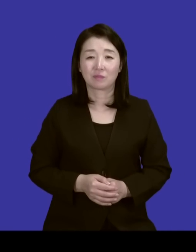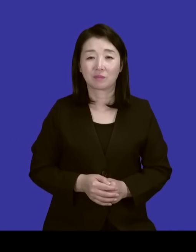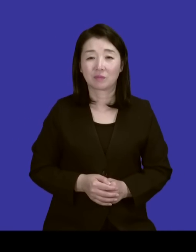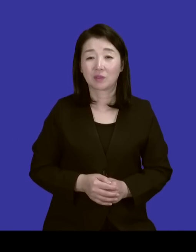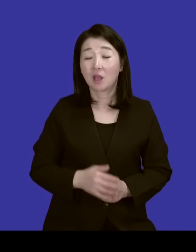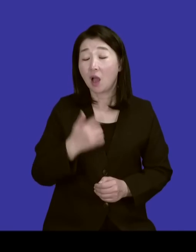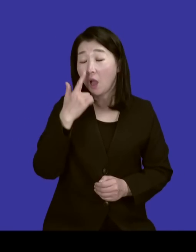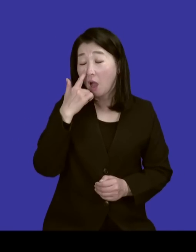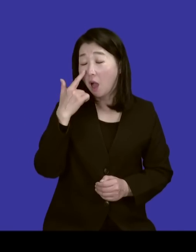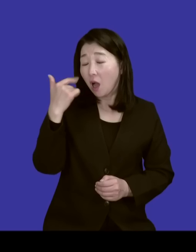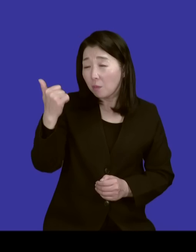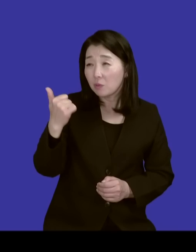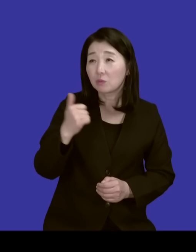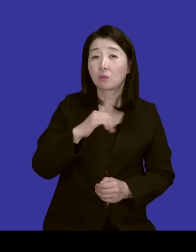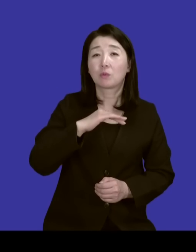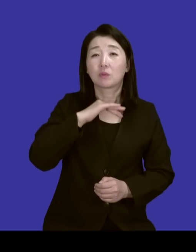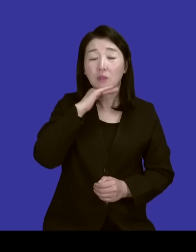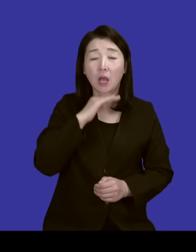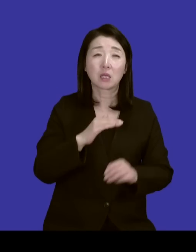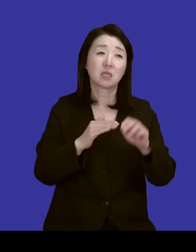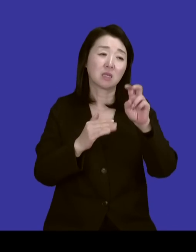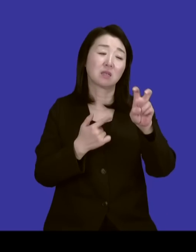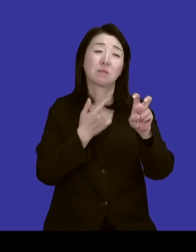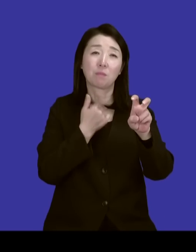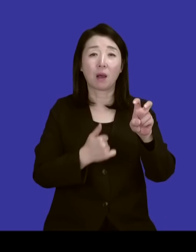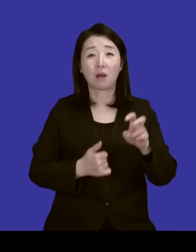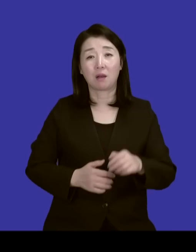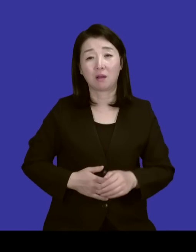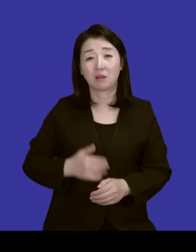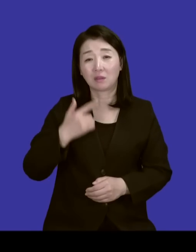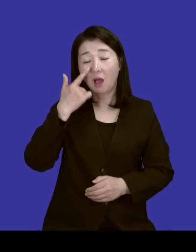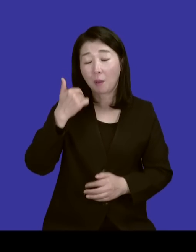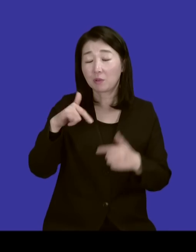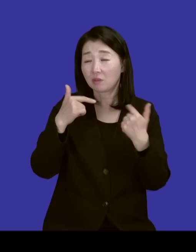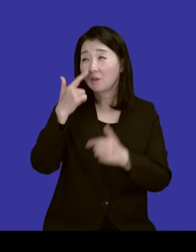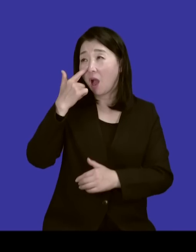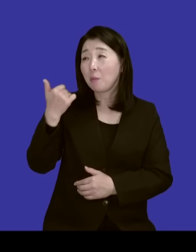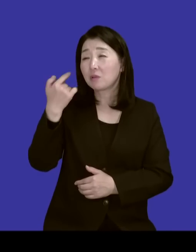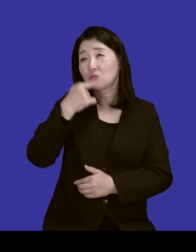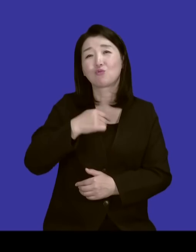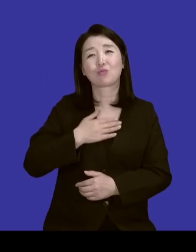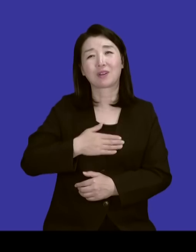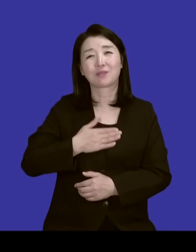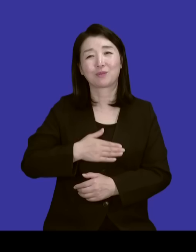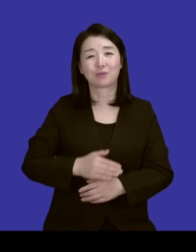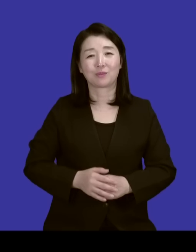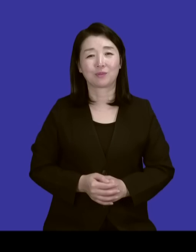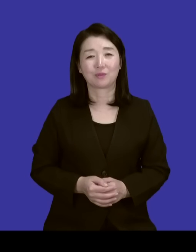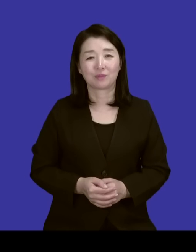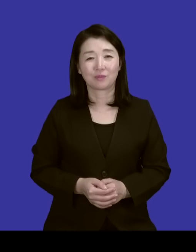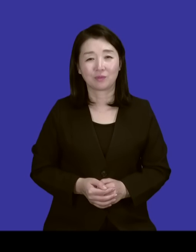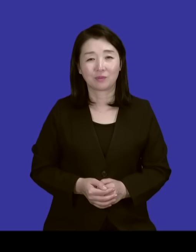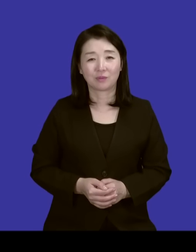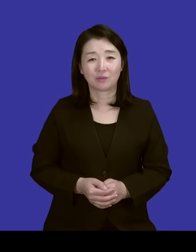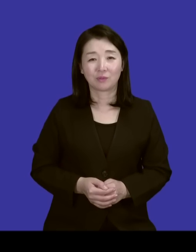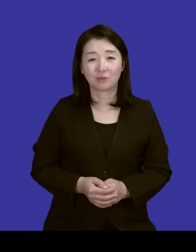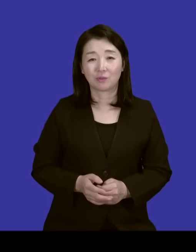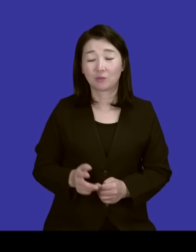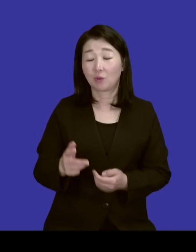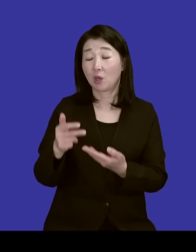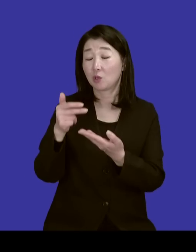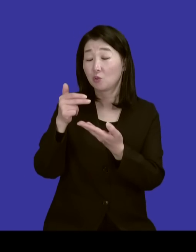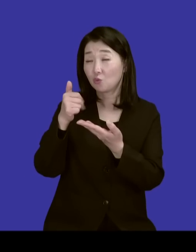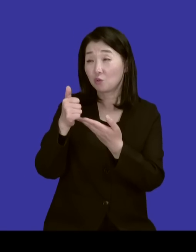아버지도 20살이었구나. 나는 아버지는 항상 아버지인 줄 알았어요. 그런데 주님이 저랑